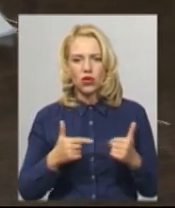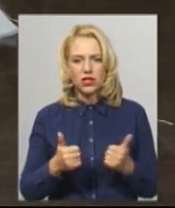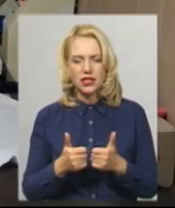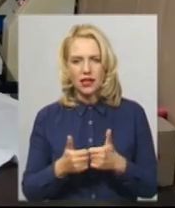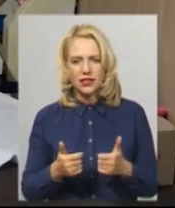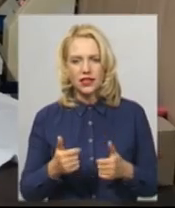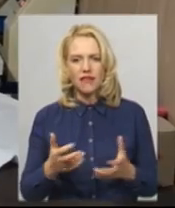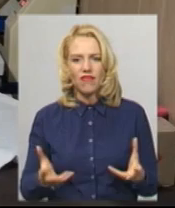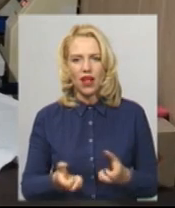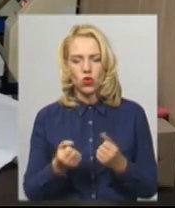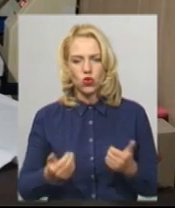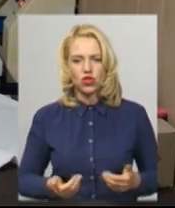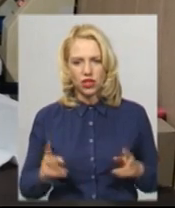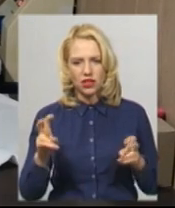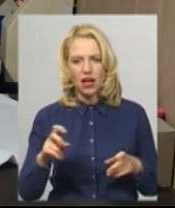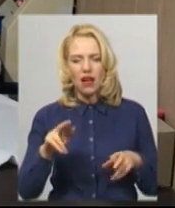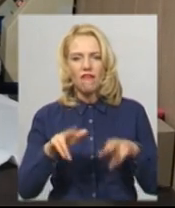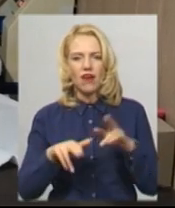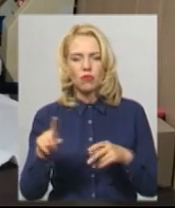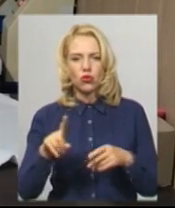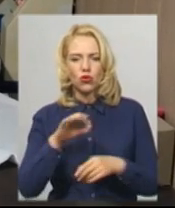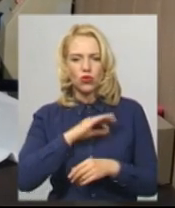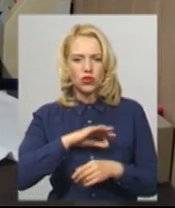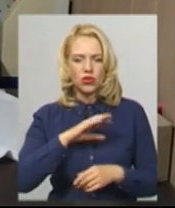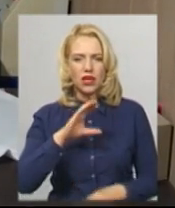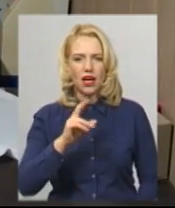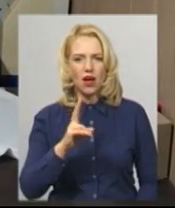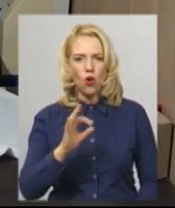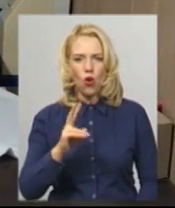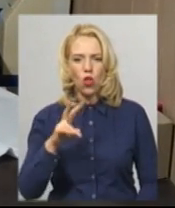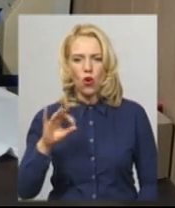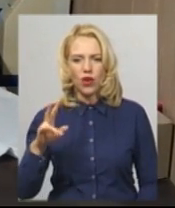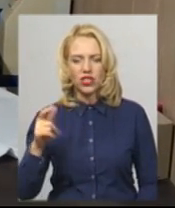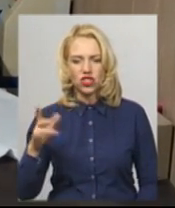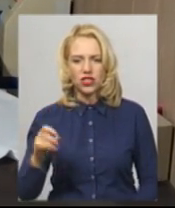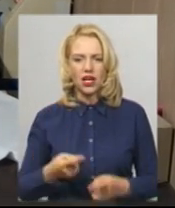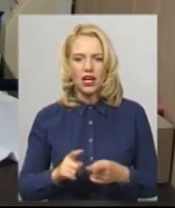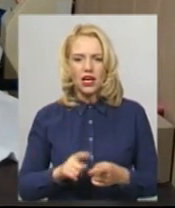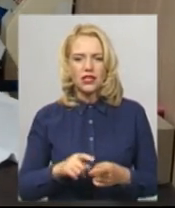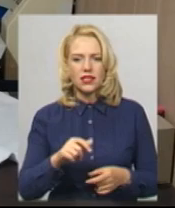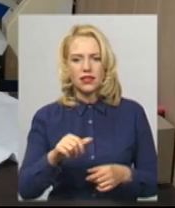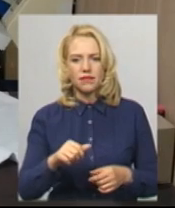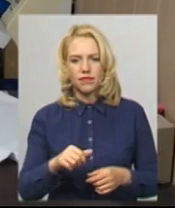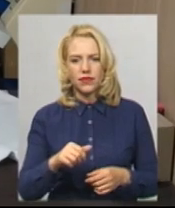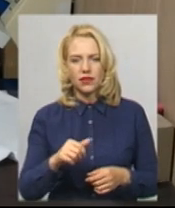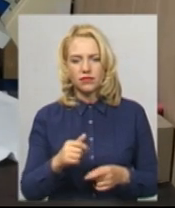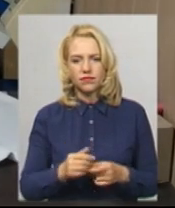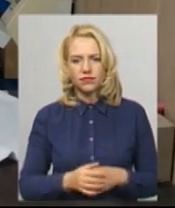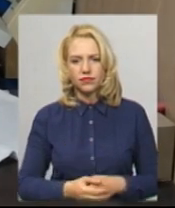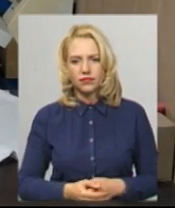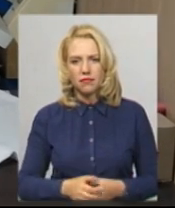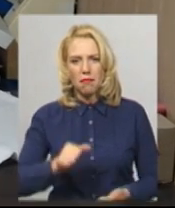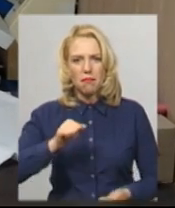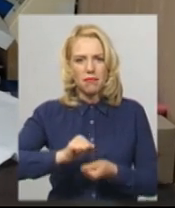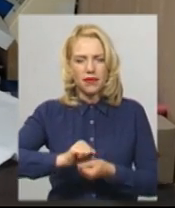розповідає, фарба якою користується екологічна. Каже, використовують сублімаційний друк. Це процес нанесення малюнку. Тернопрес не сказав, що